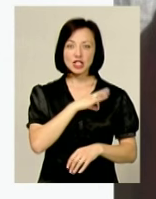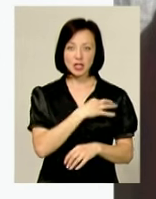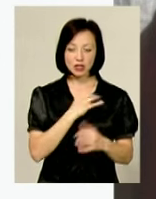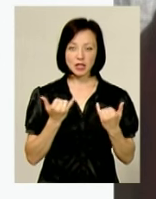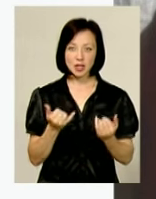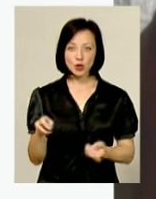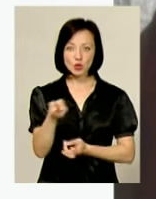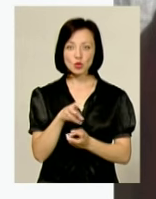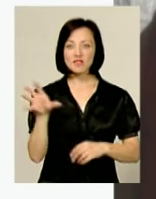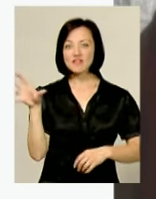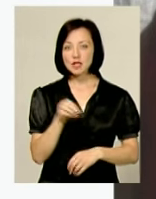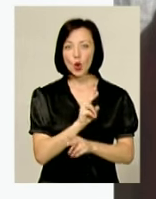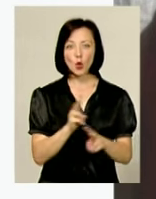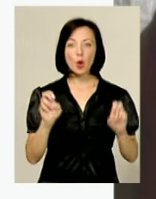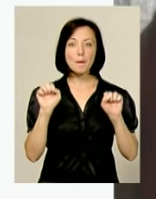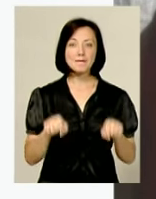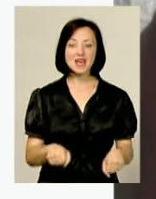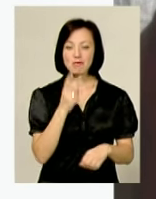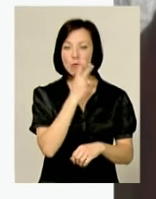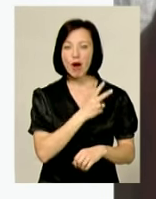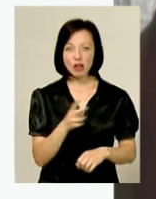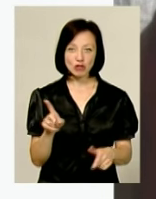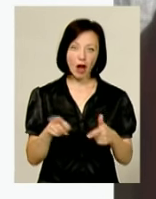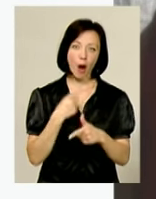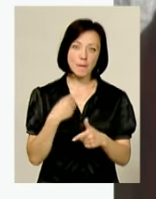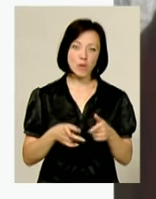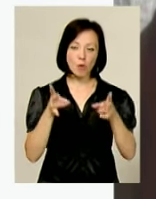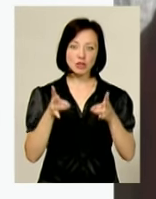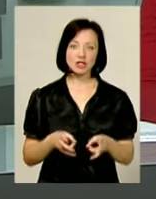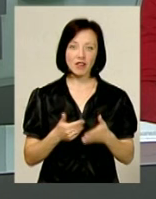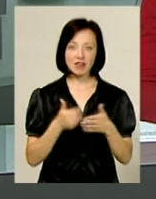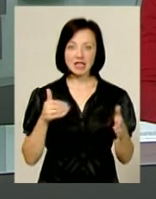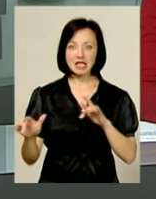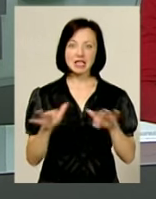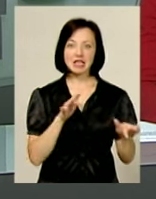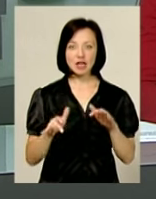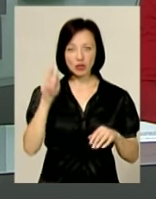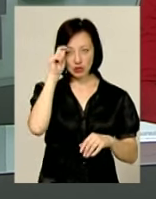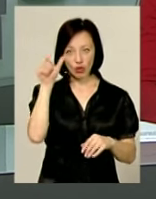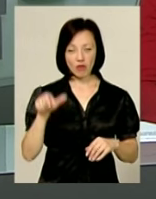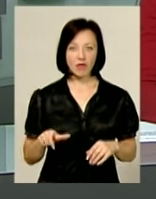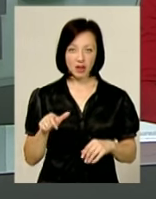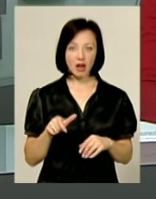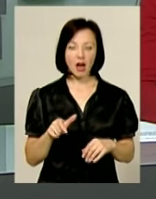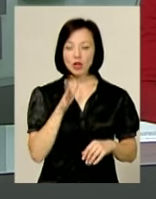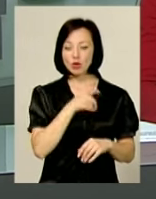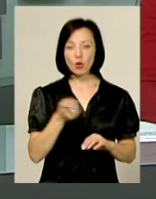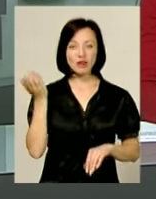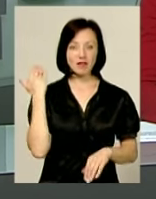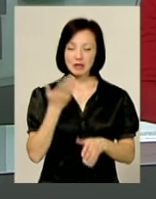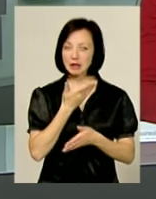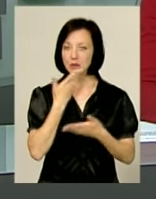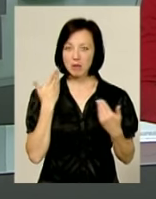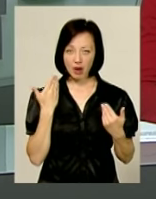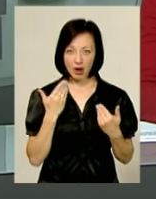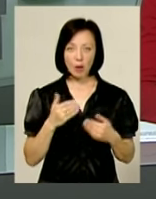нині розшукують усіх, хто міг щось бачити або постраждав від дій нападника. Строку давності злочин немає.